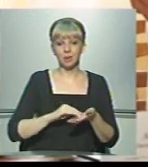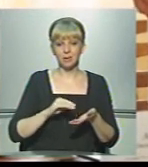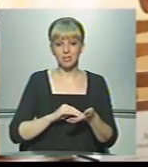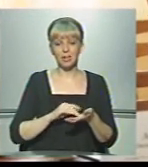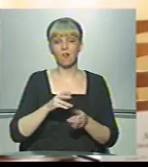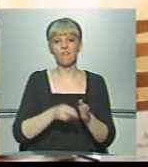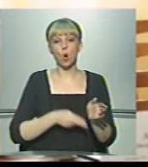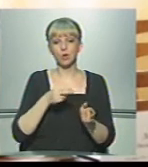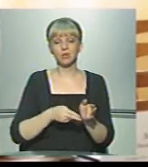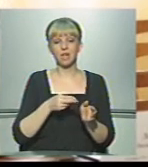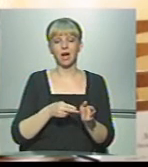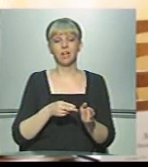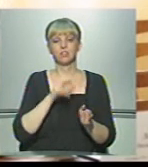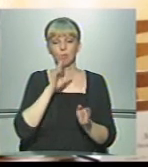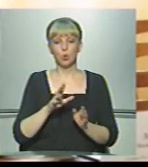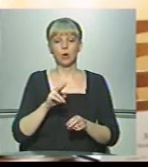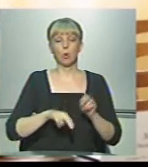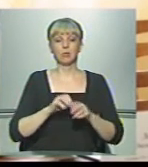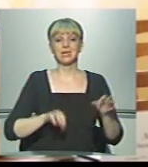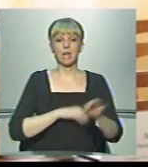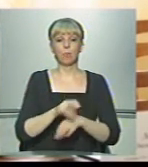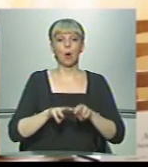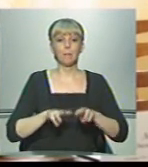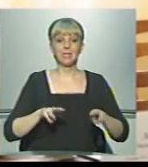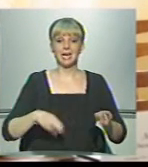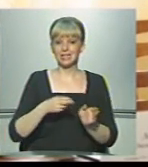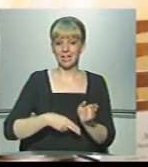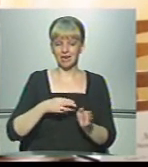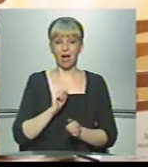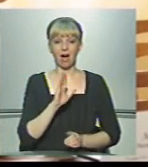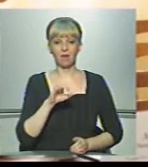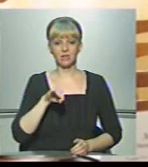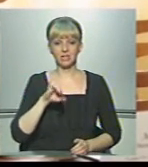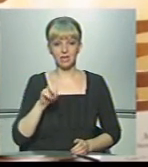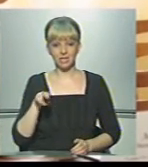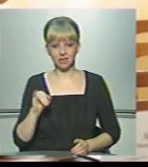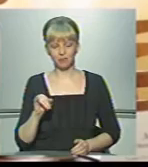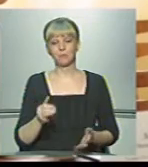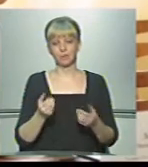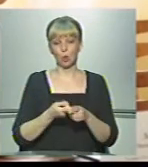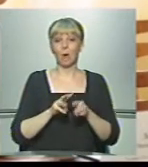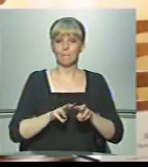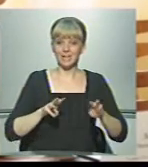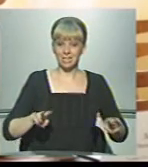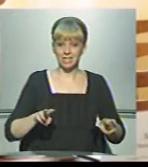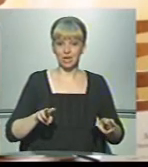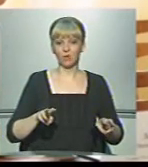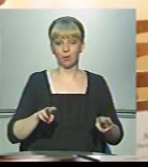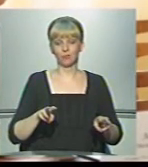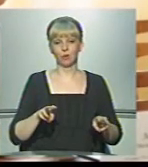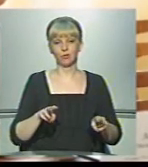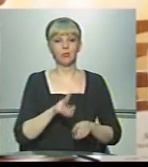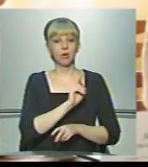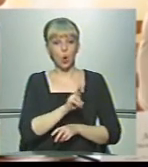Чернівця буде побудований за проєктом Міністерства за бізниць Австрії. Безумовно, що міністерство само проєкт не робило.